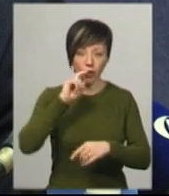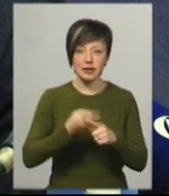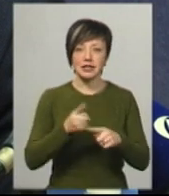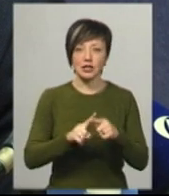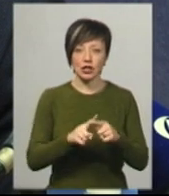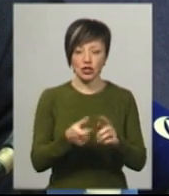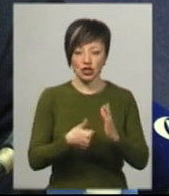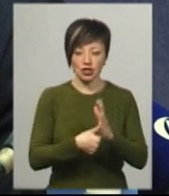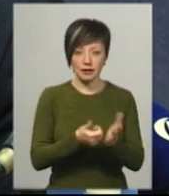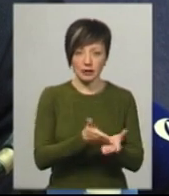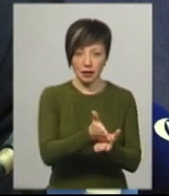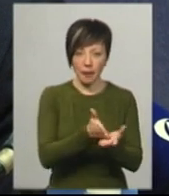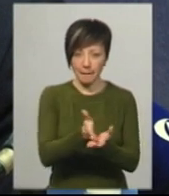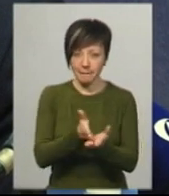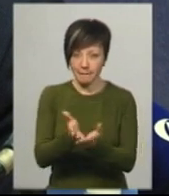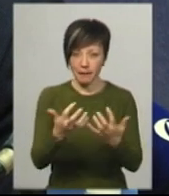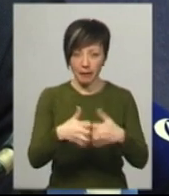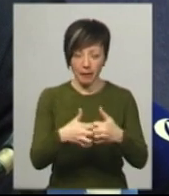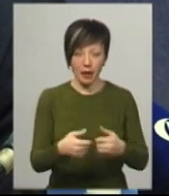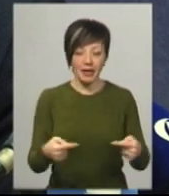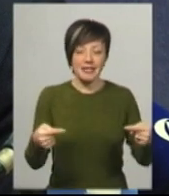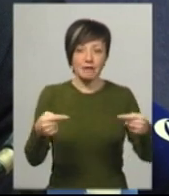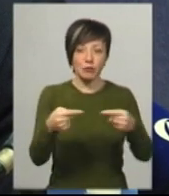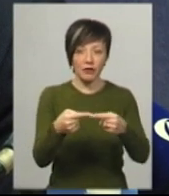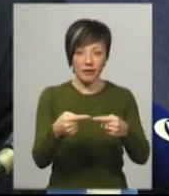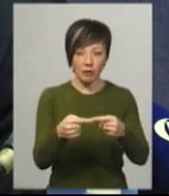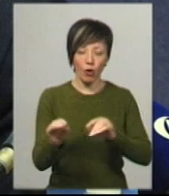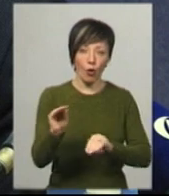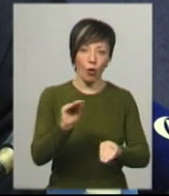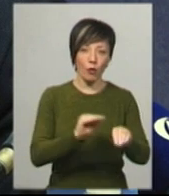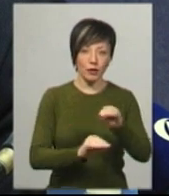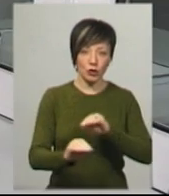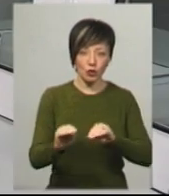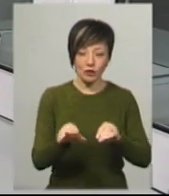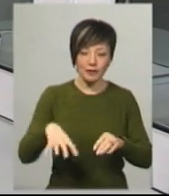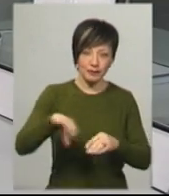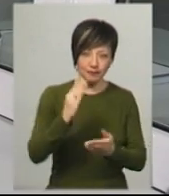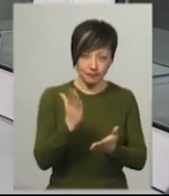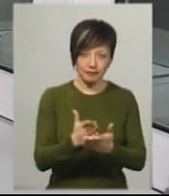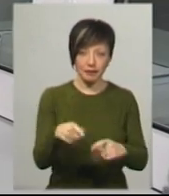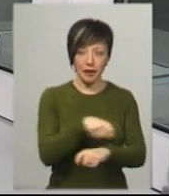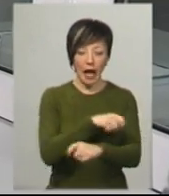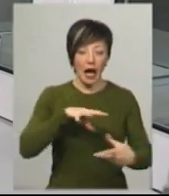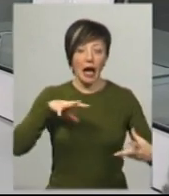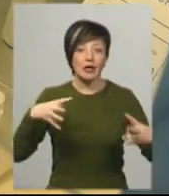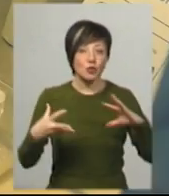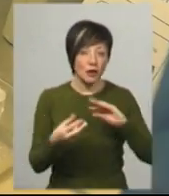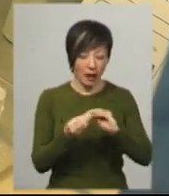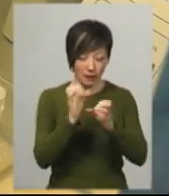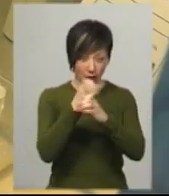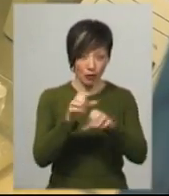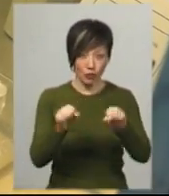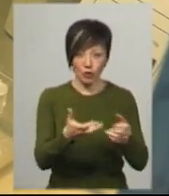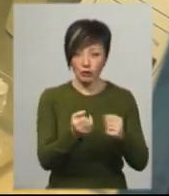шестиканальний ампліфікатор з відповідними комплектуючими матеріалами. Результат аналізів цим обладнанням можна